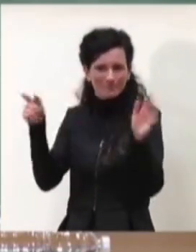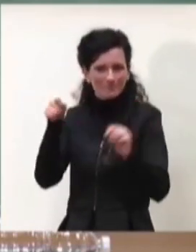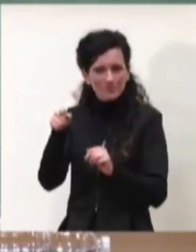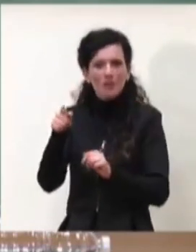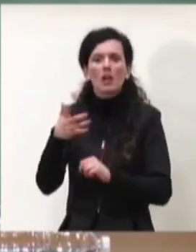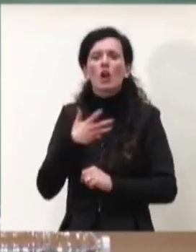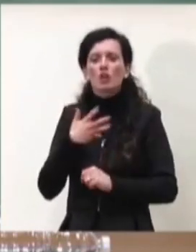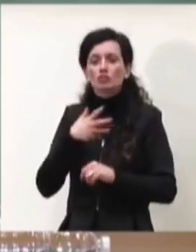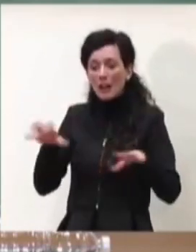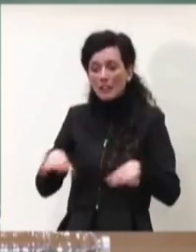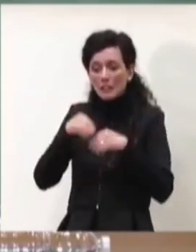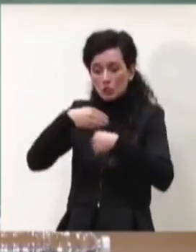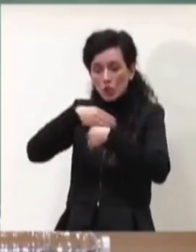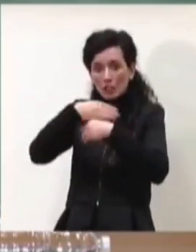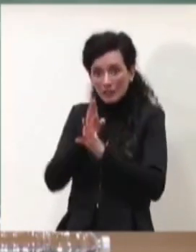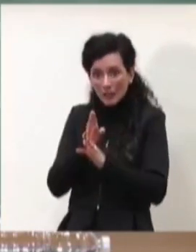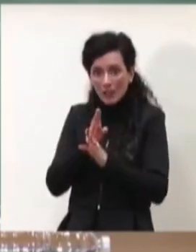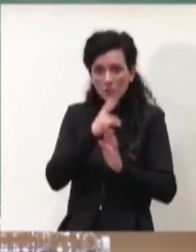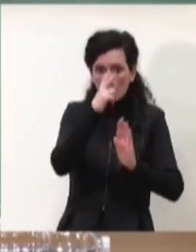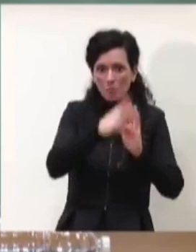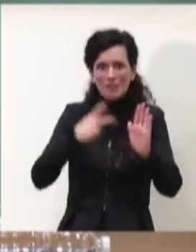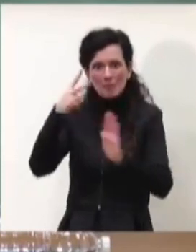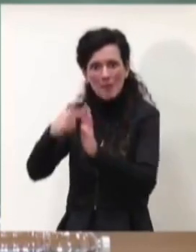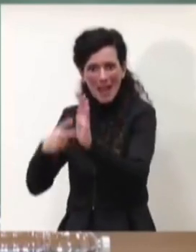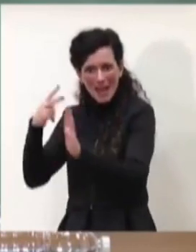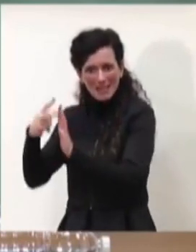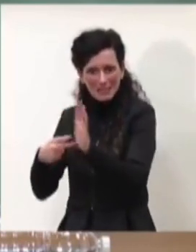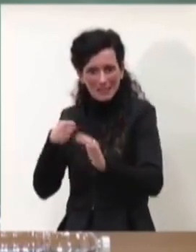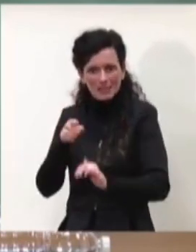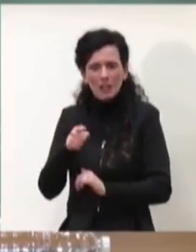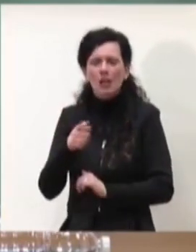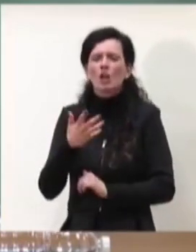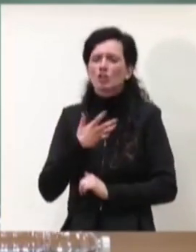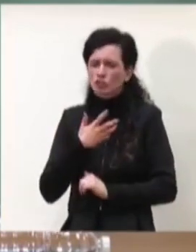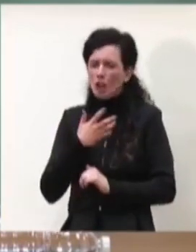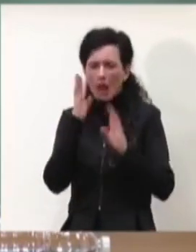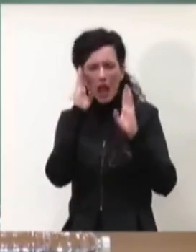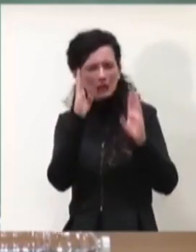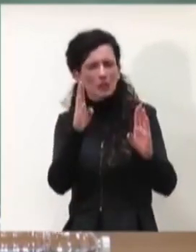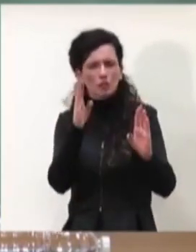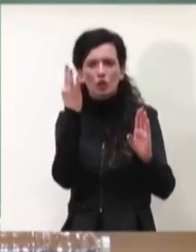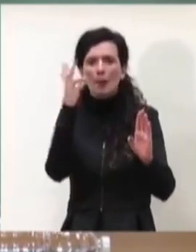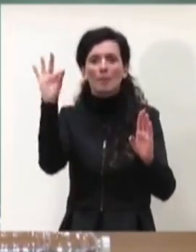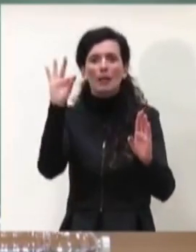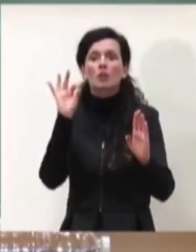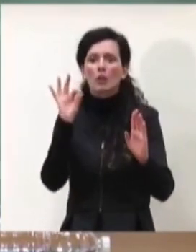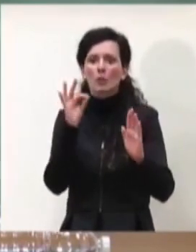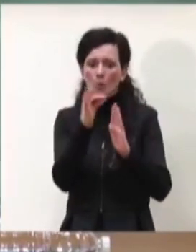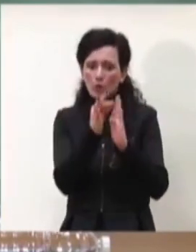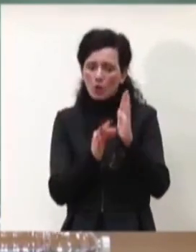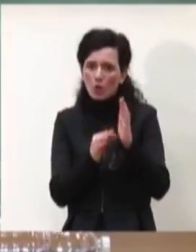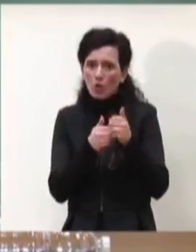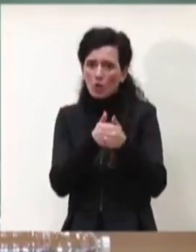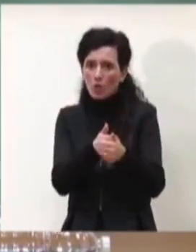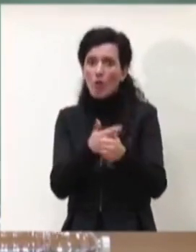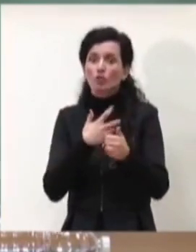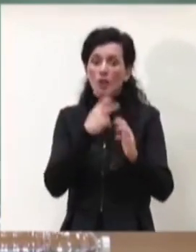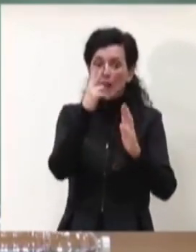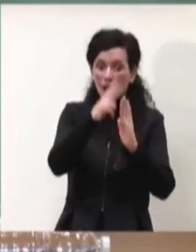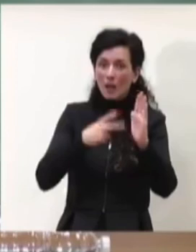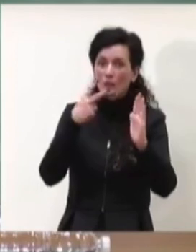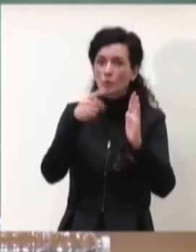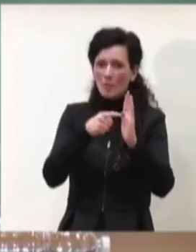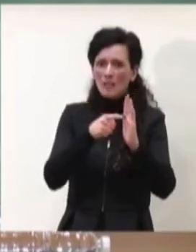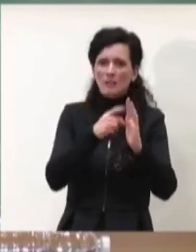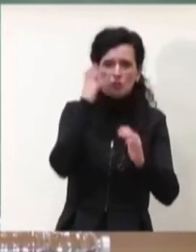per bimestri e c'era una particolare attenzione, è una particolare attenzione anche nelle misure stringenti nel bimestre che va da gennaio a